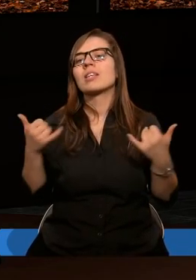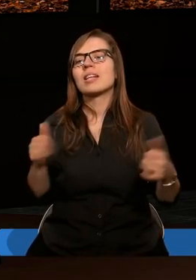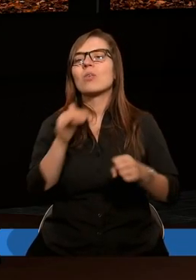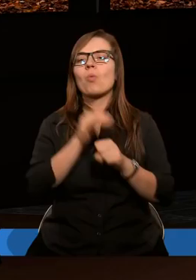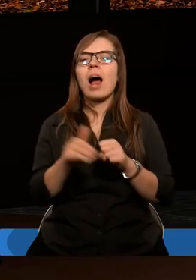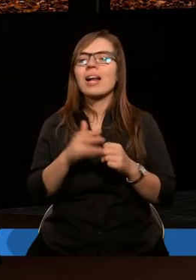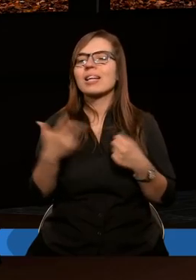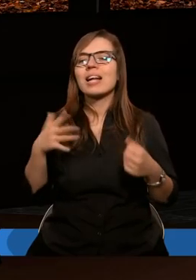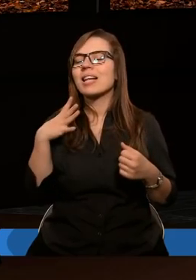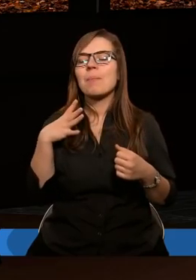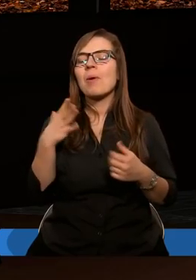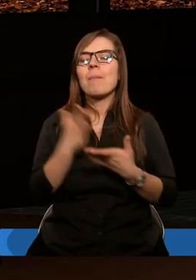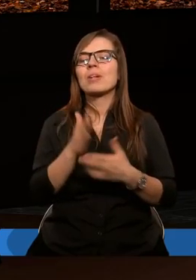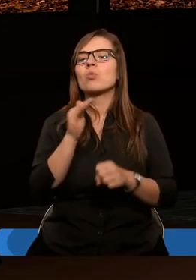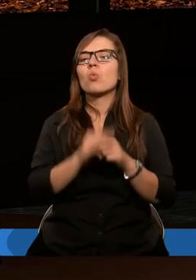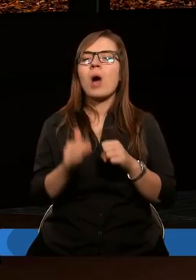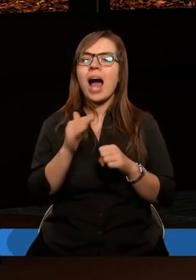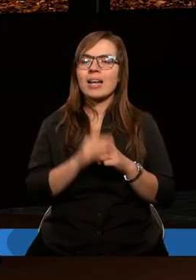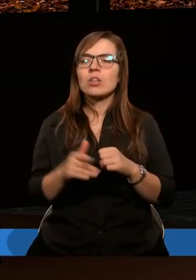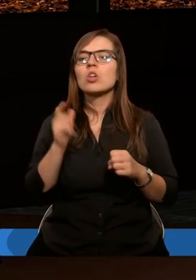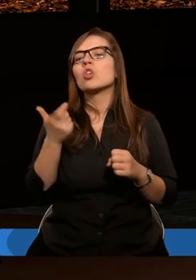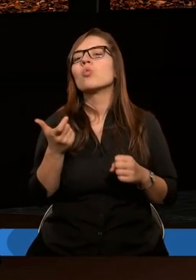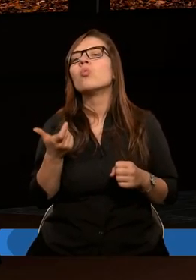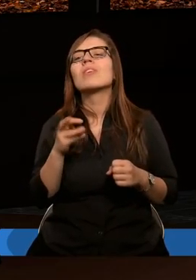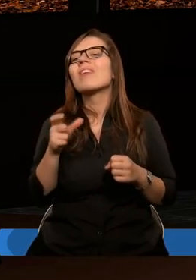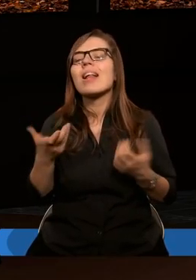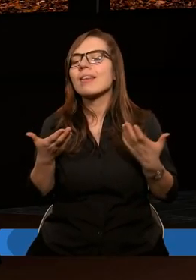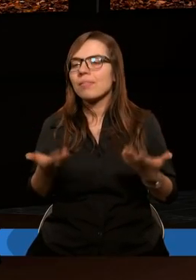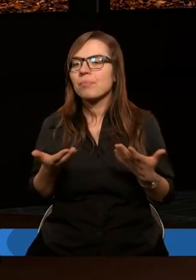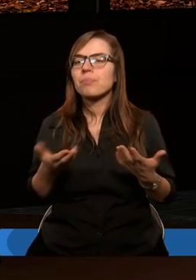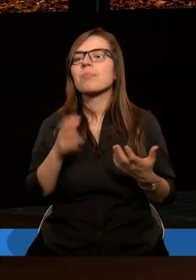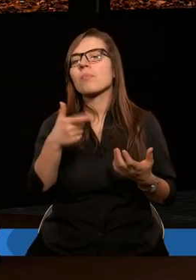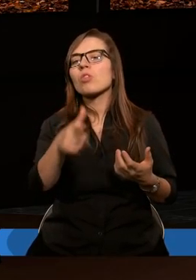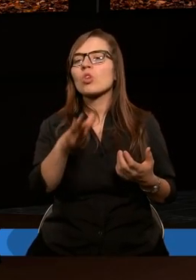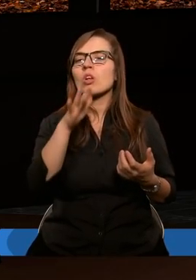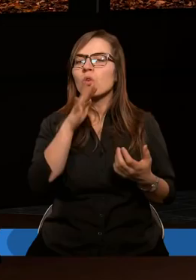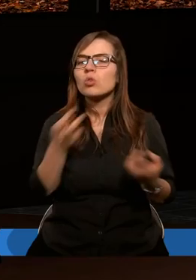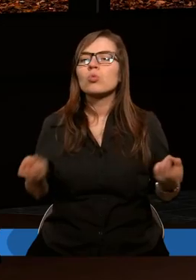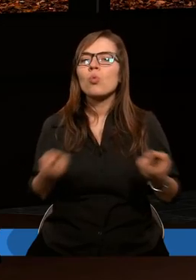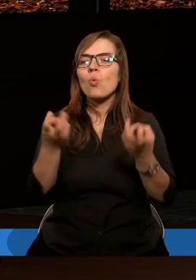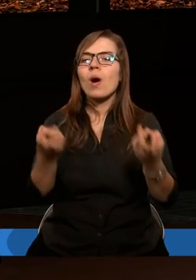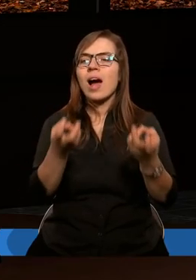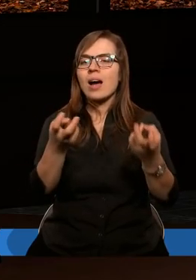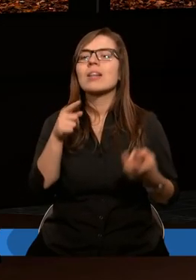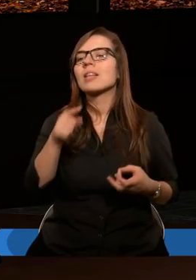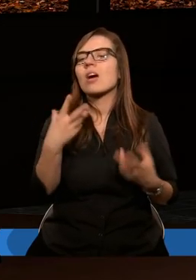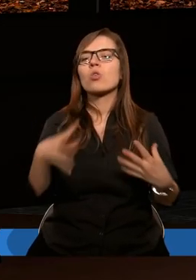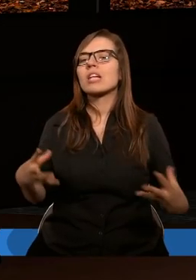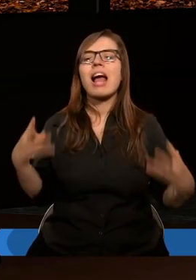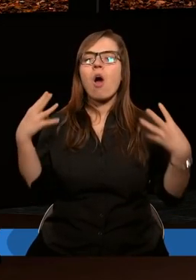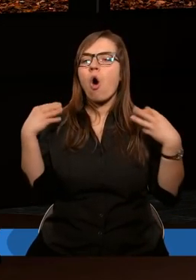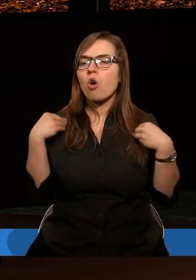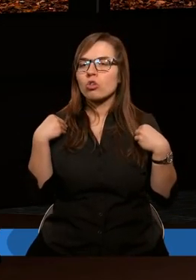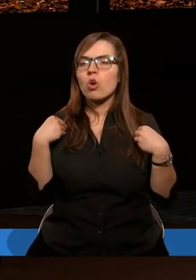inaczej łaska nie byłaby już łaską. Cóż więc? Czego Izrael szukał, tego nie